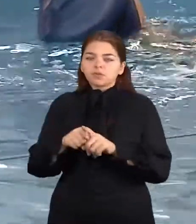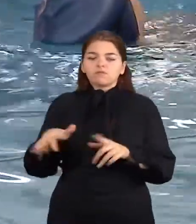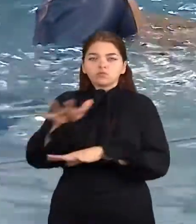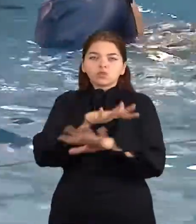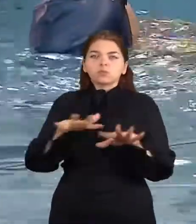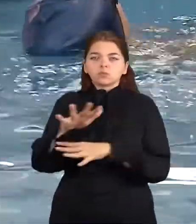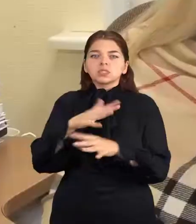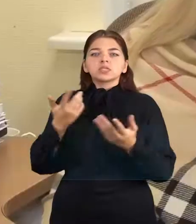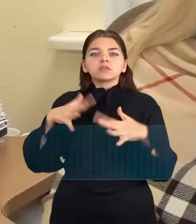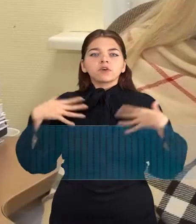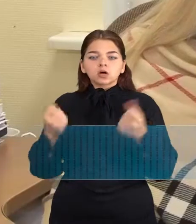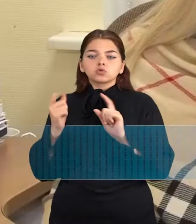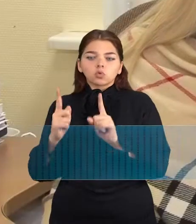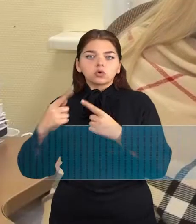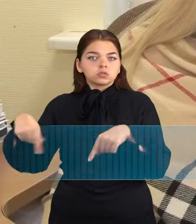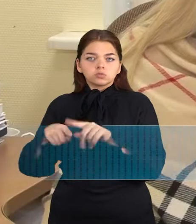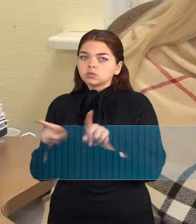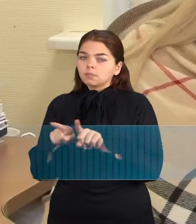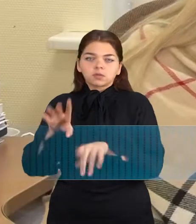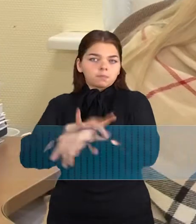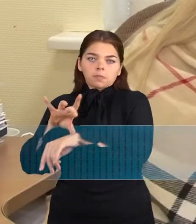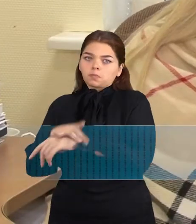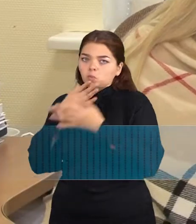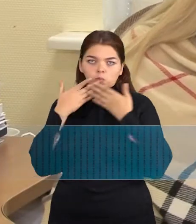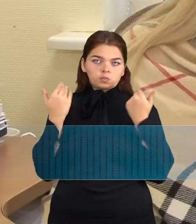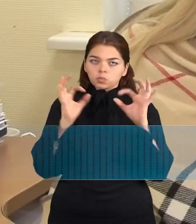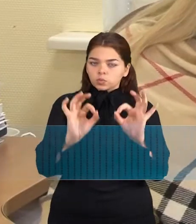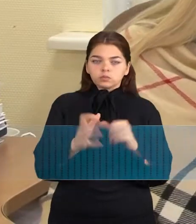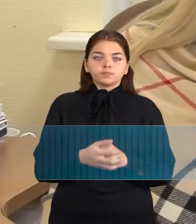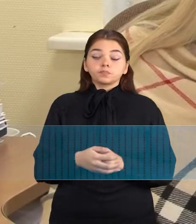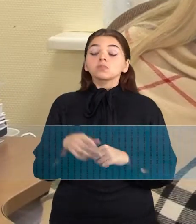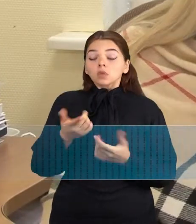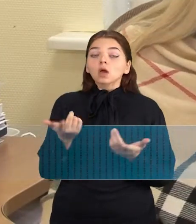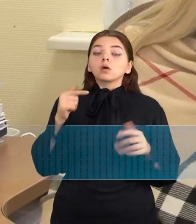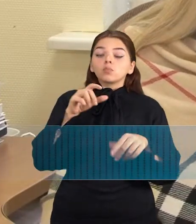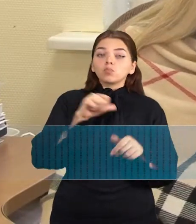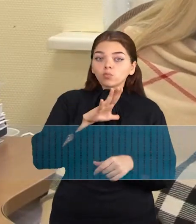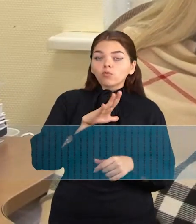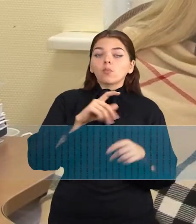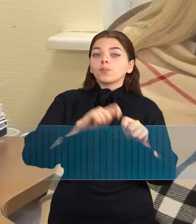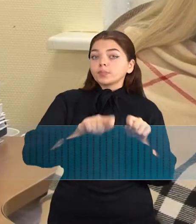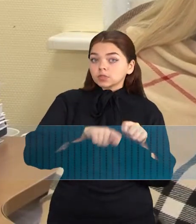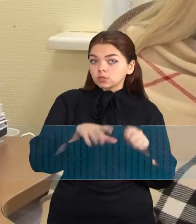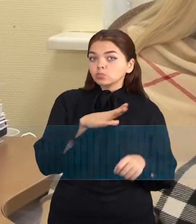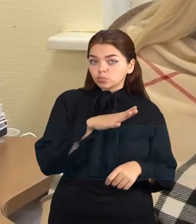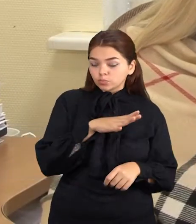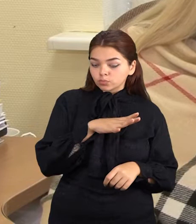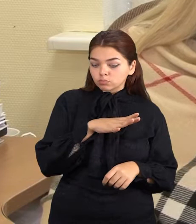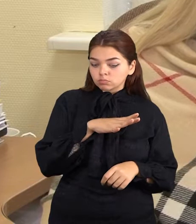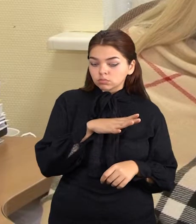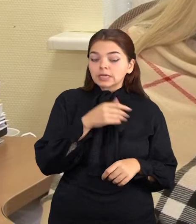saugos kontrolės skyrius. Atlikus periodinės kontrolės metu patikrinimą, liekamojo,